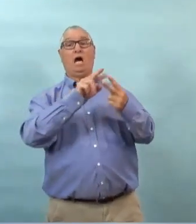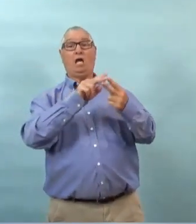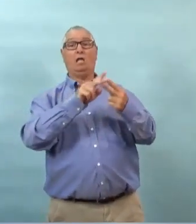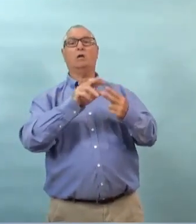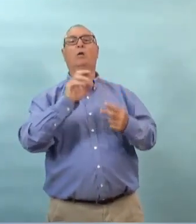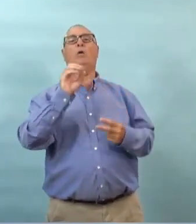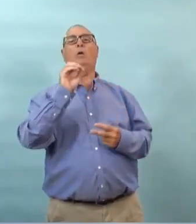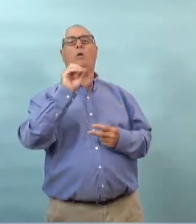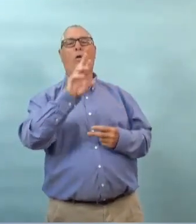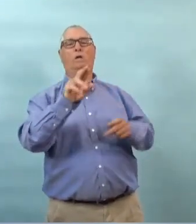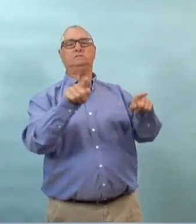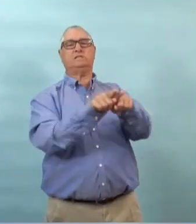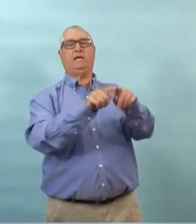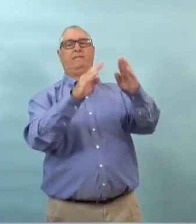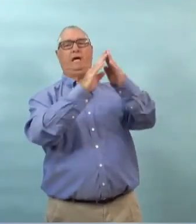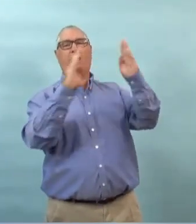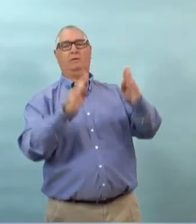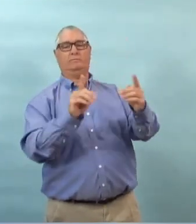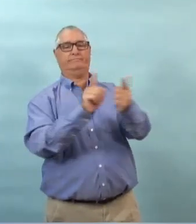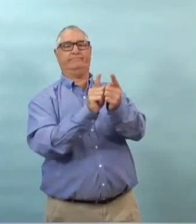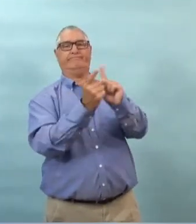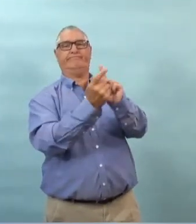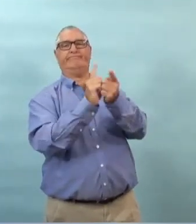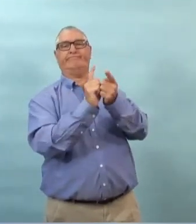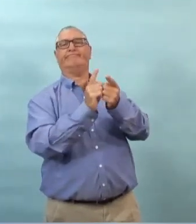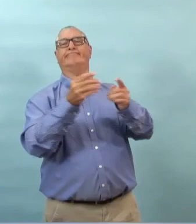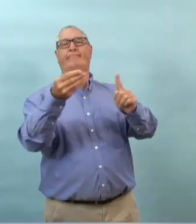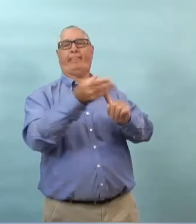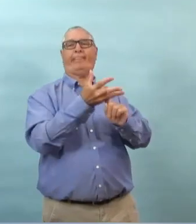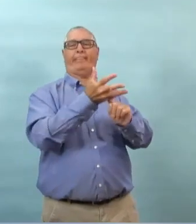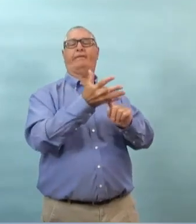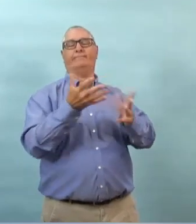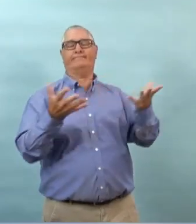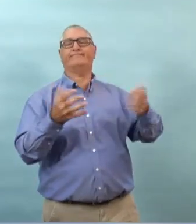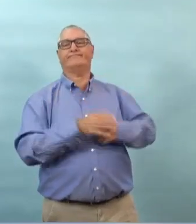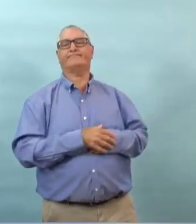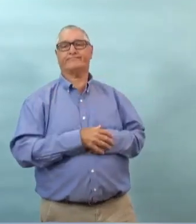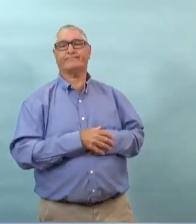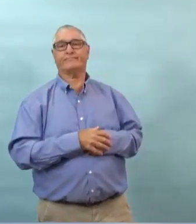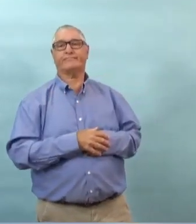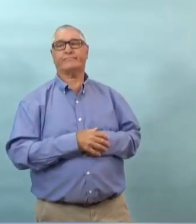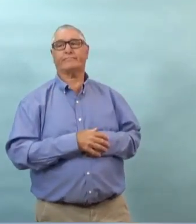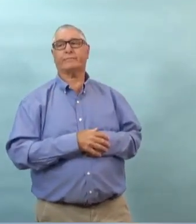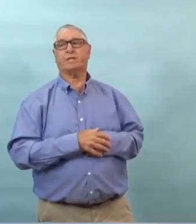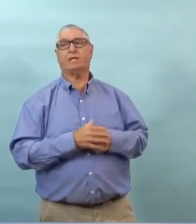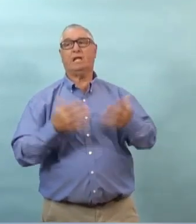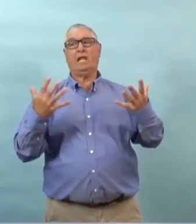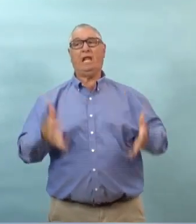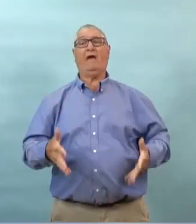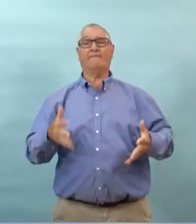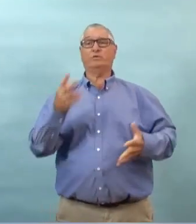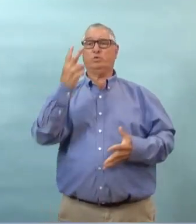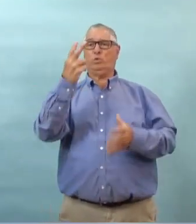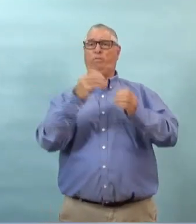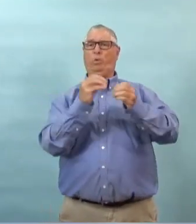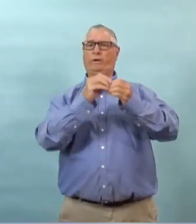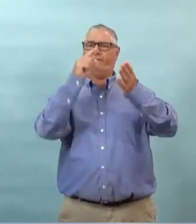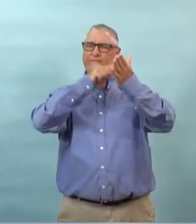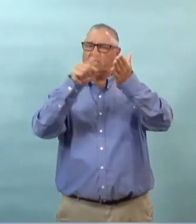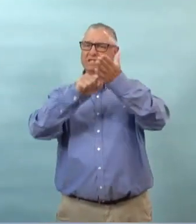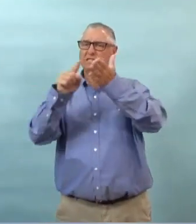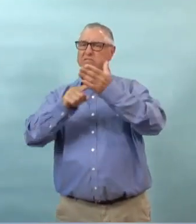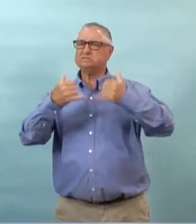majorité sont liés à des déplacements ou liés à des personnes qui se sont déplacées nous n'avons pas